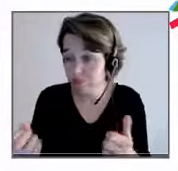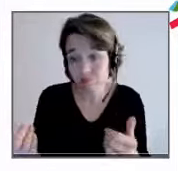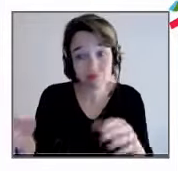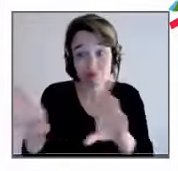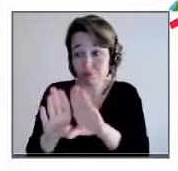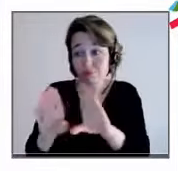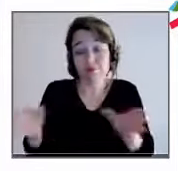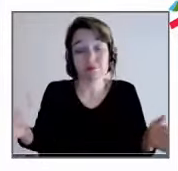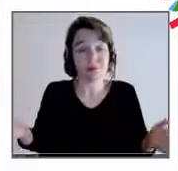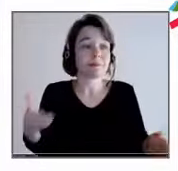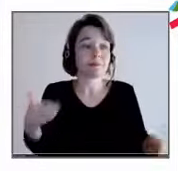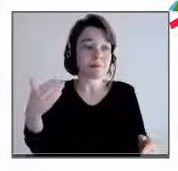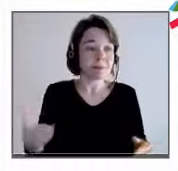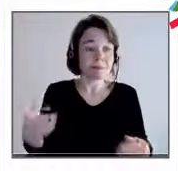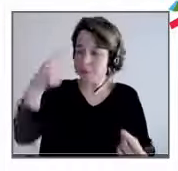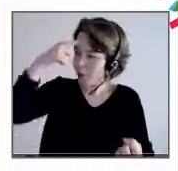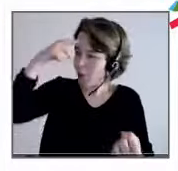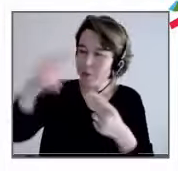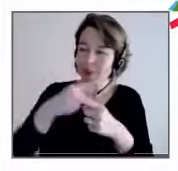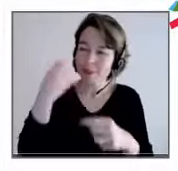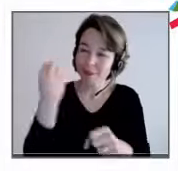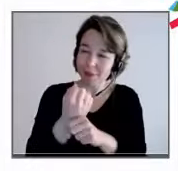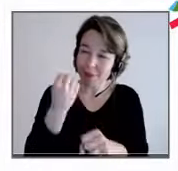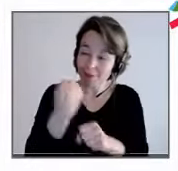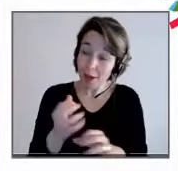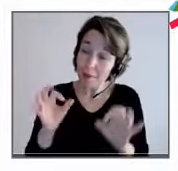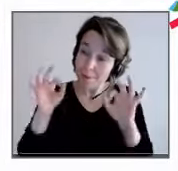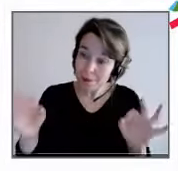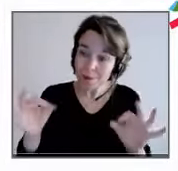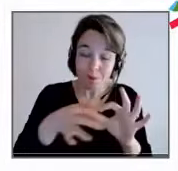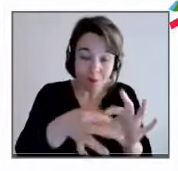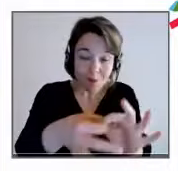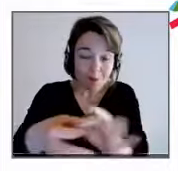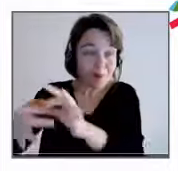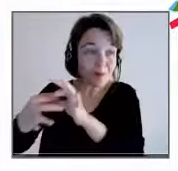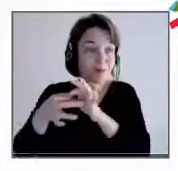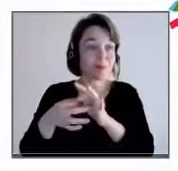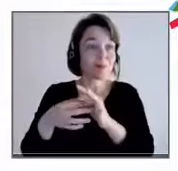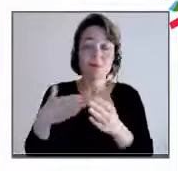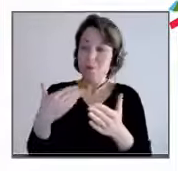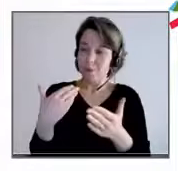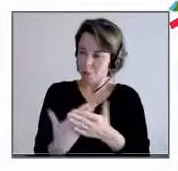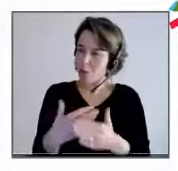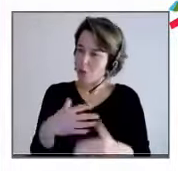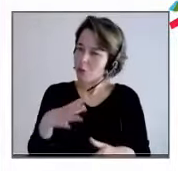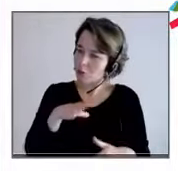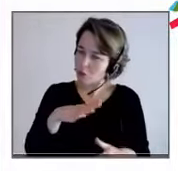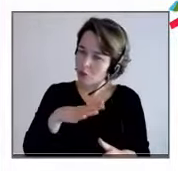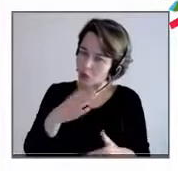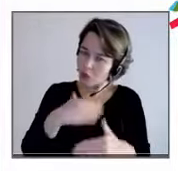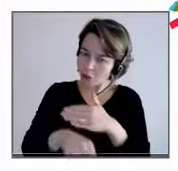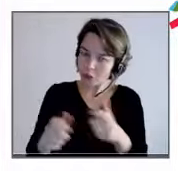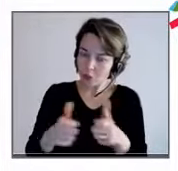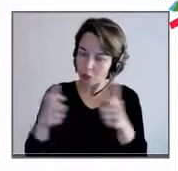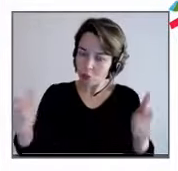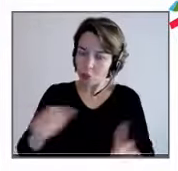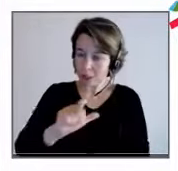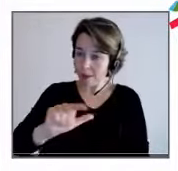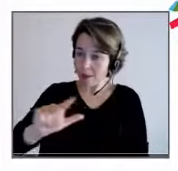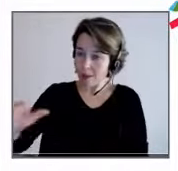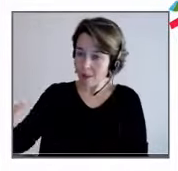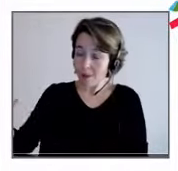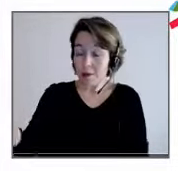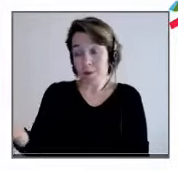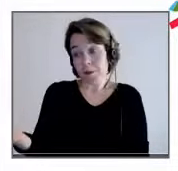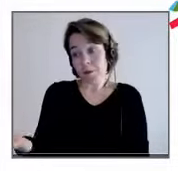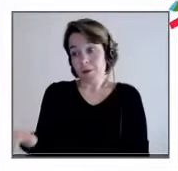faire son travail, ensemble, c'est quelque chose qui est présent, qui existe aujourd'hui dans les entreprises. Après, est-ce qu'on peut améliorer finalement